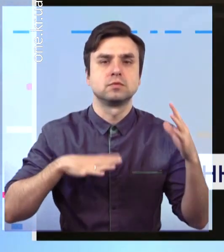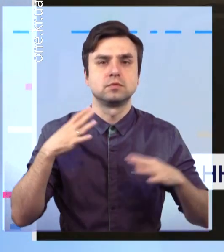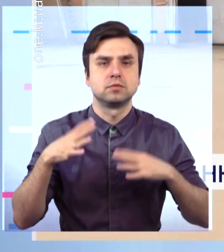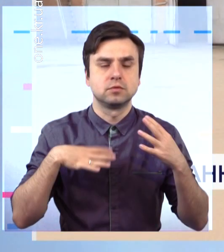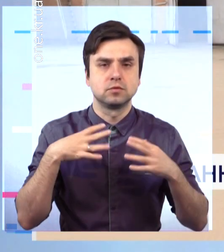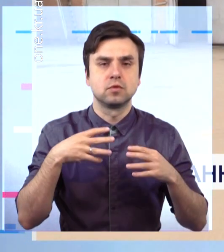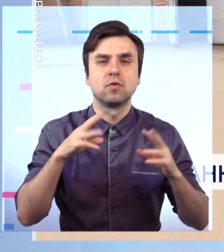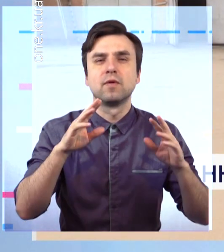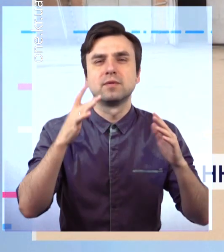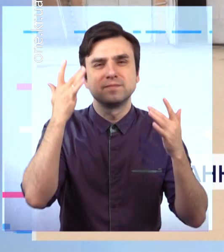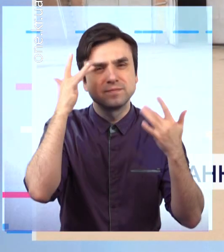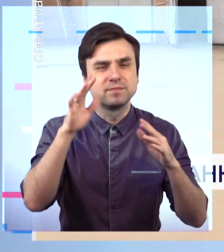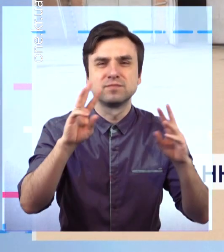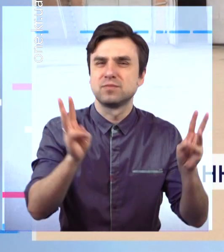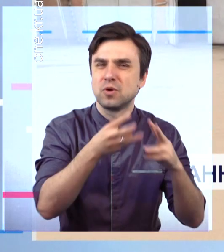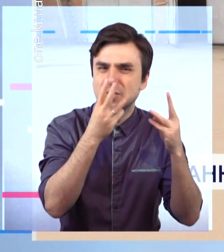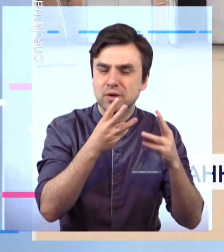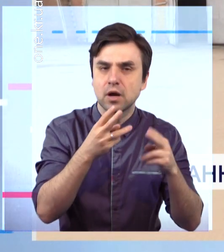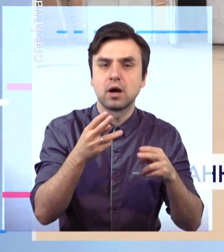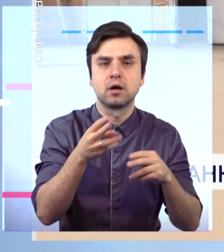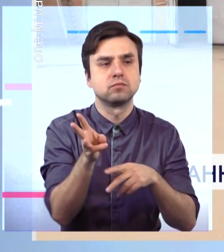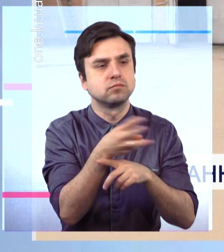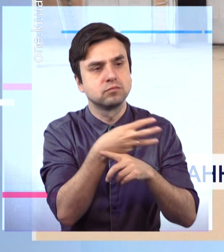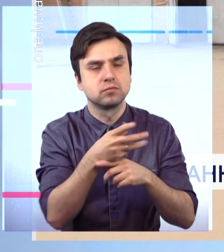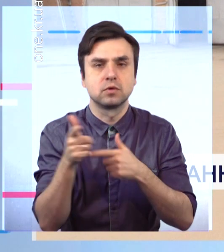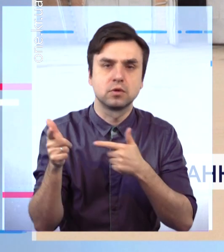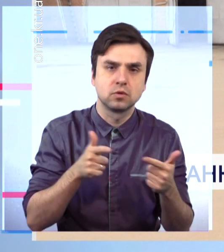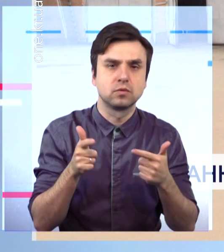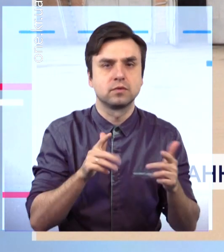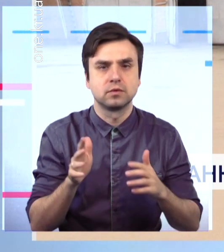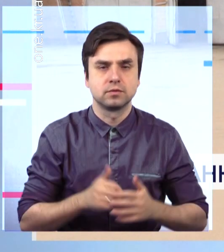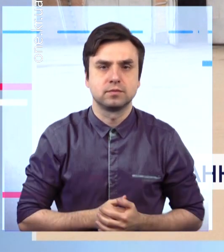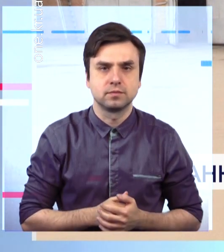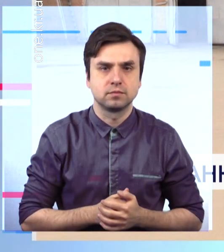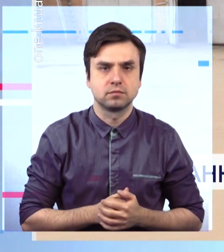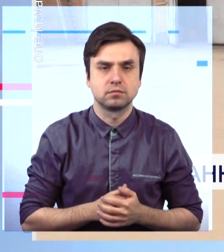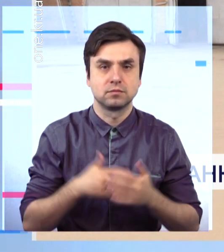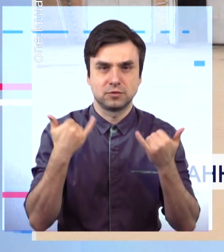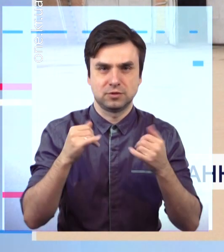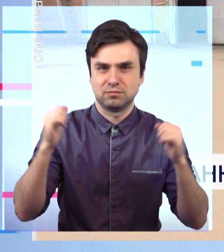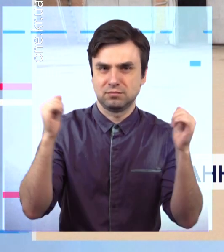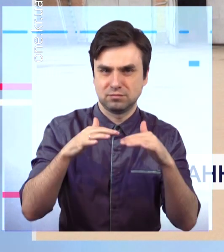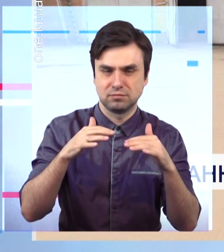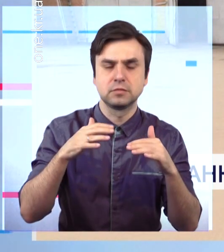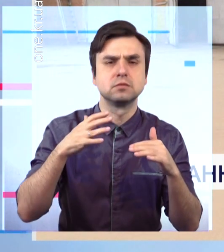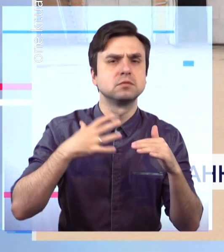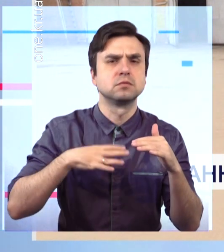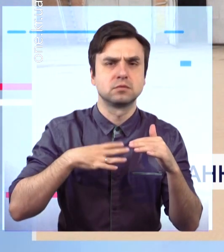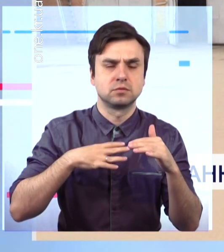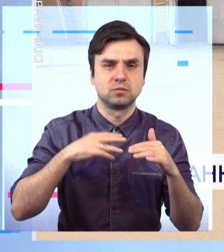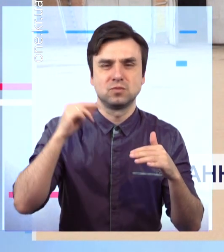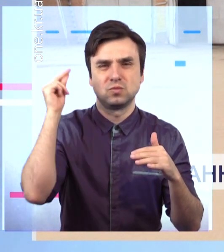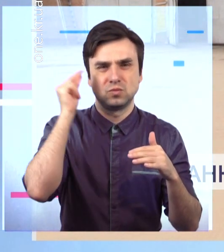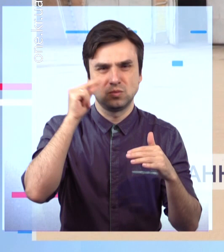безпеки. Мета навчання – це навчити працівників комунального підприємства щодо